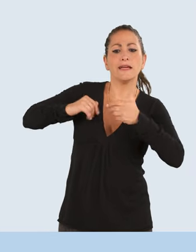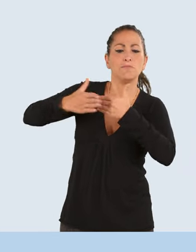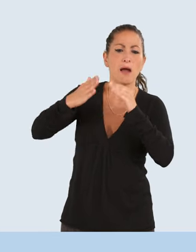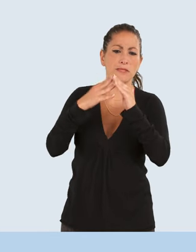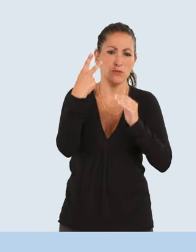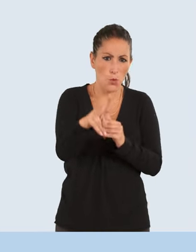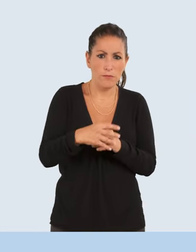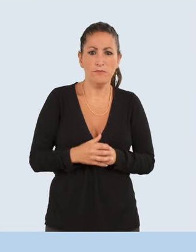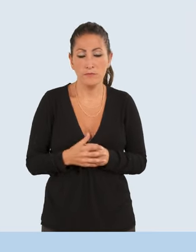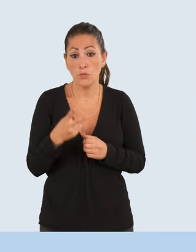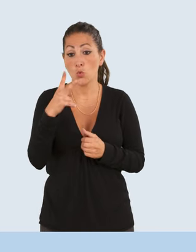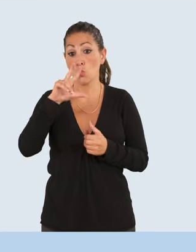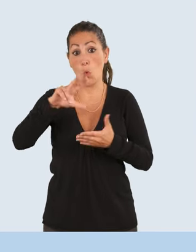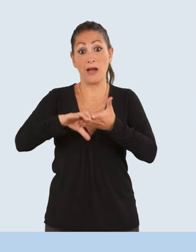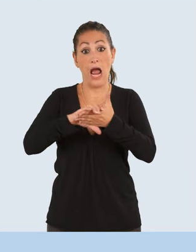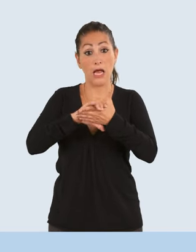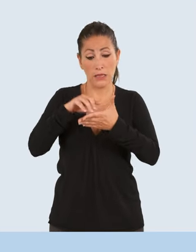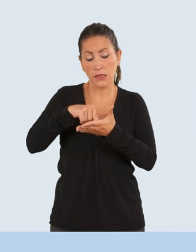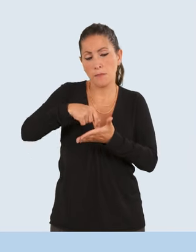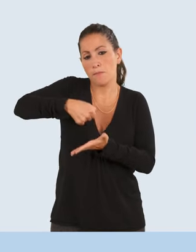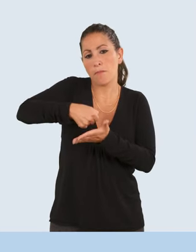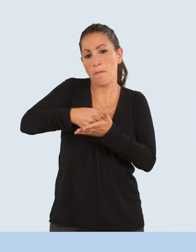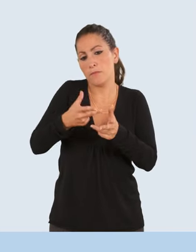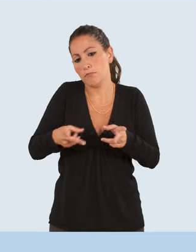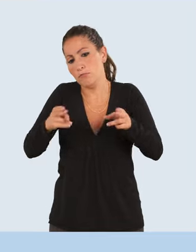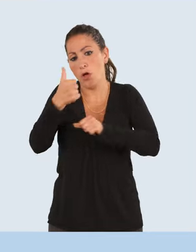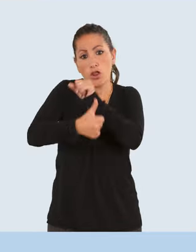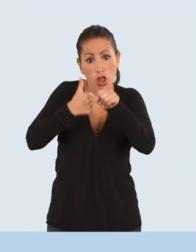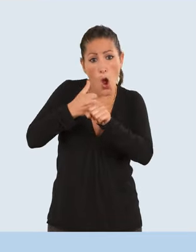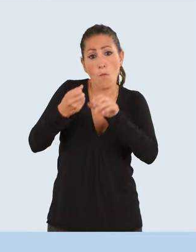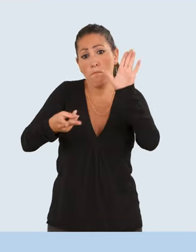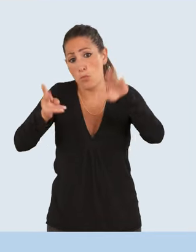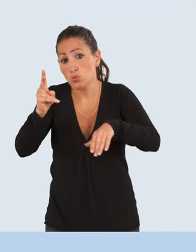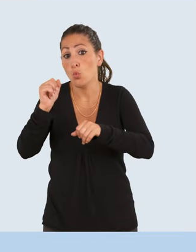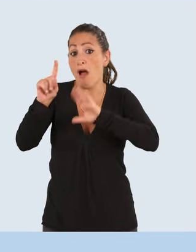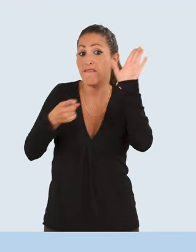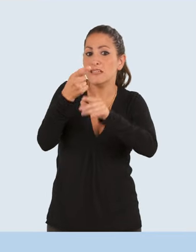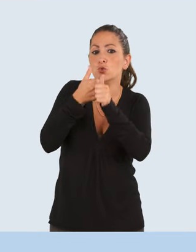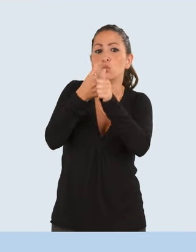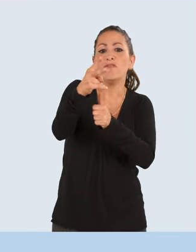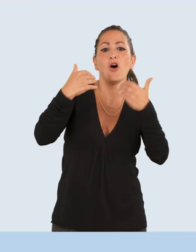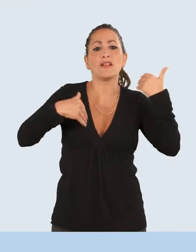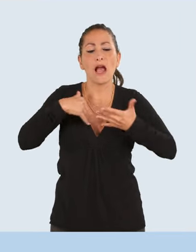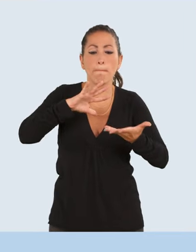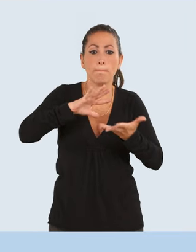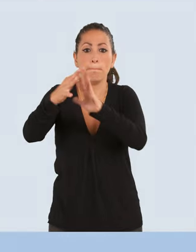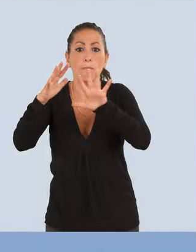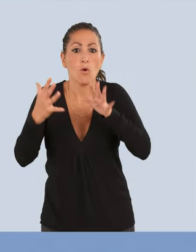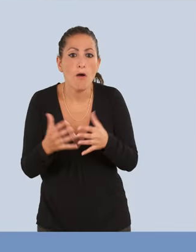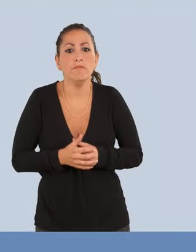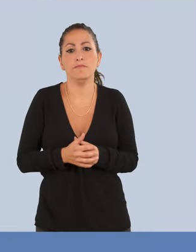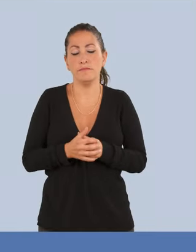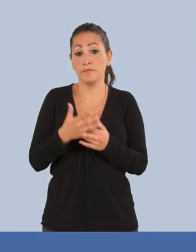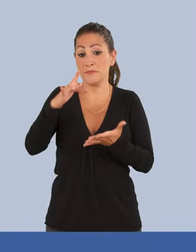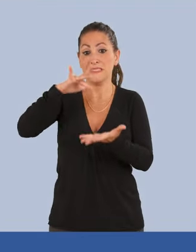MDPH de votre lieu de résidence. Ces trois cartes sont délivrées au minimum un an ou toute la vie en fonction de l'évolution de votre handicap.